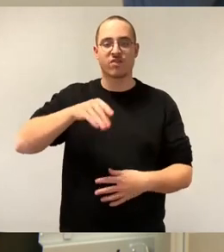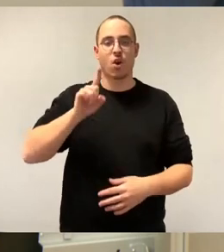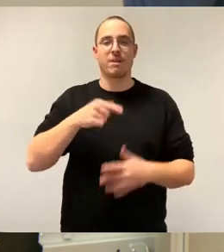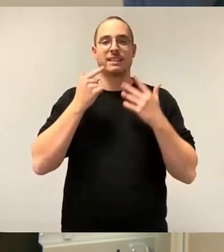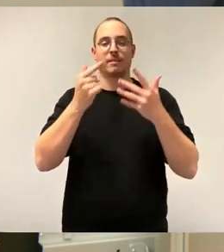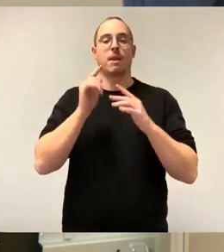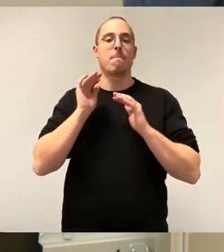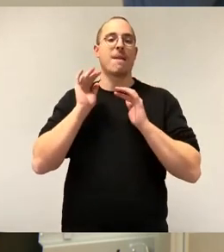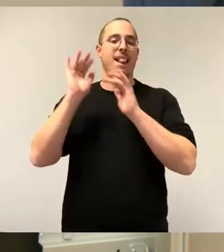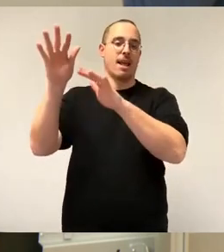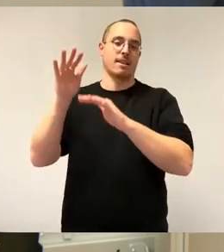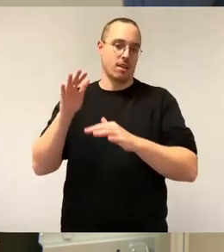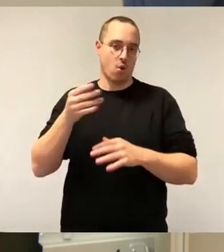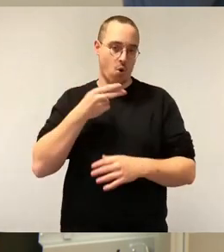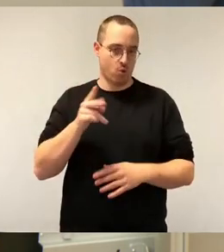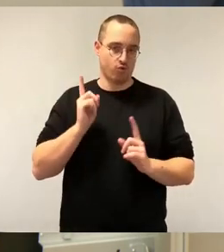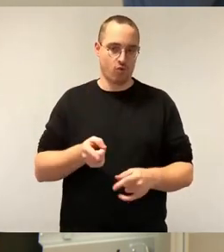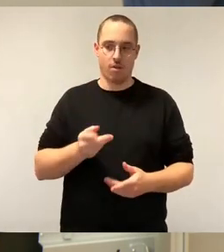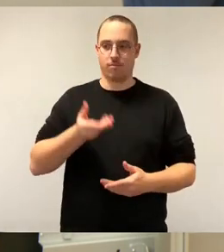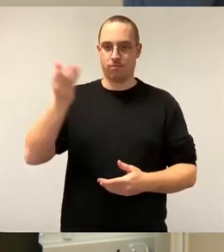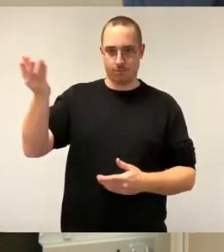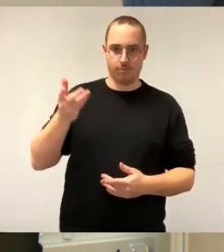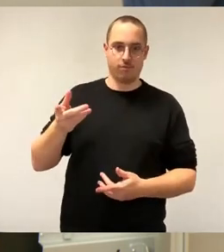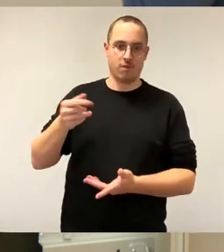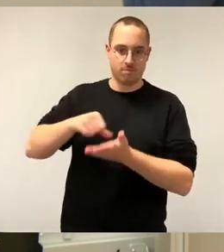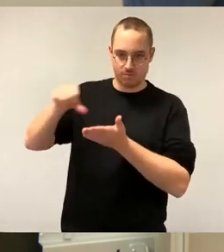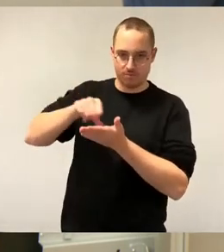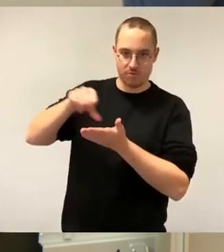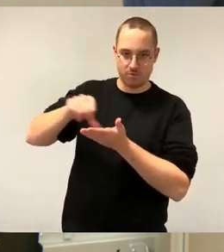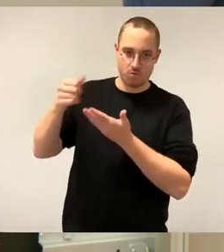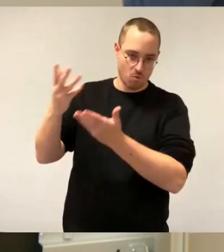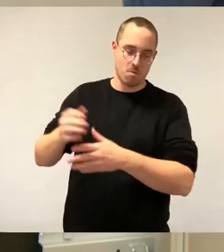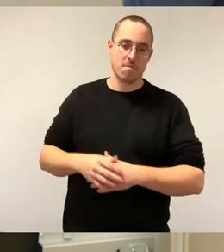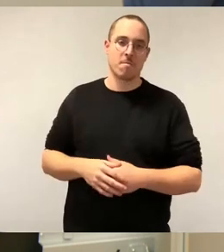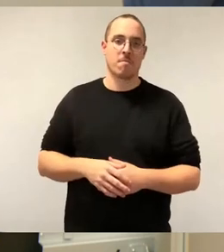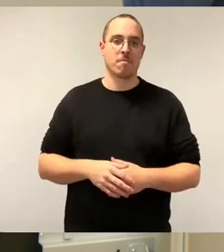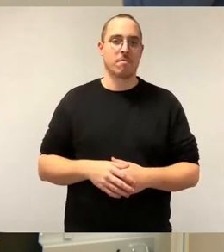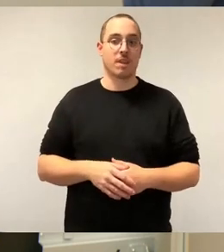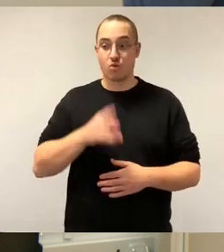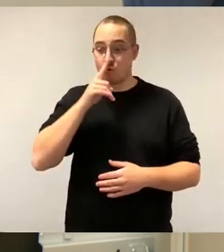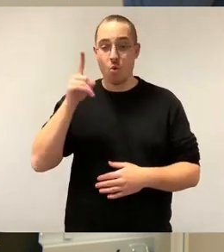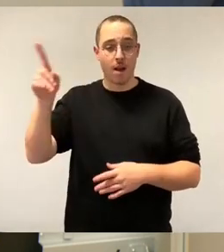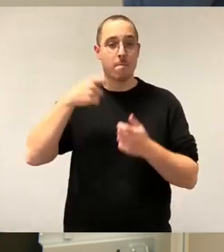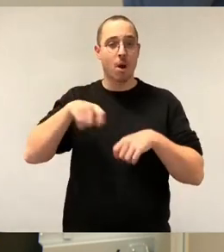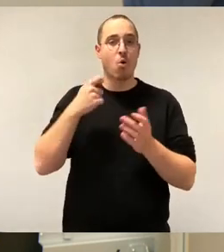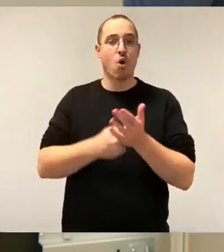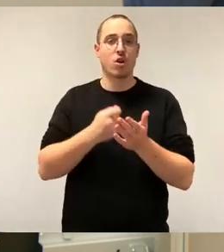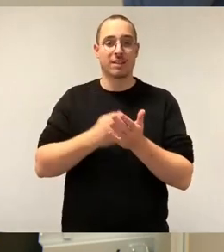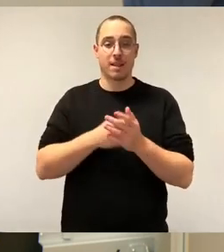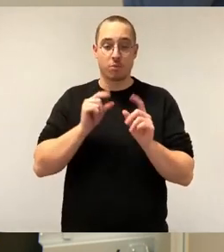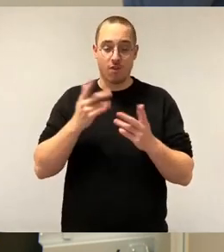insgesamt 54 Wohneinheiten ausgegeben werden. Das sind reine Baukosten von 4.000 Euro pro Quadratmeter.